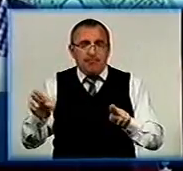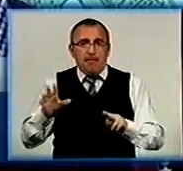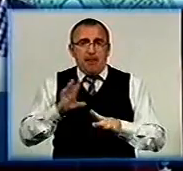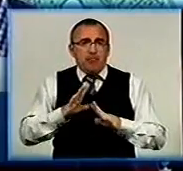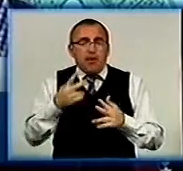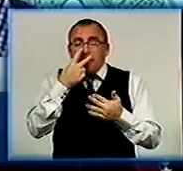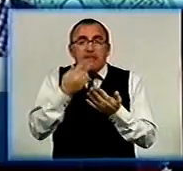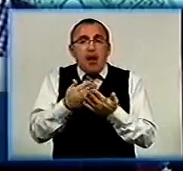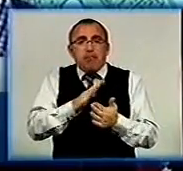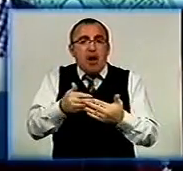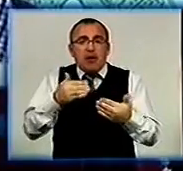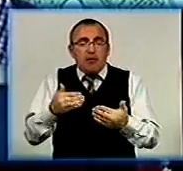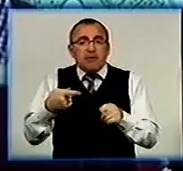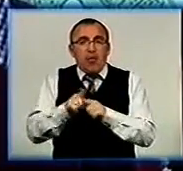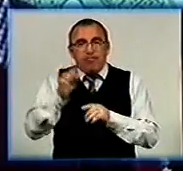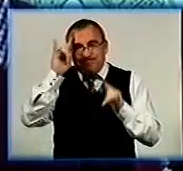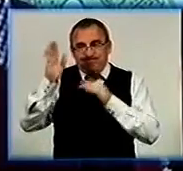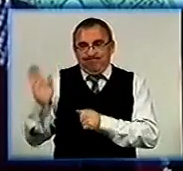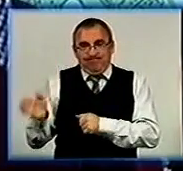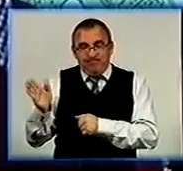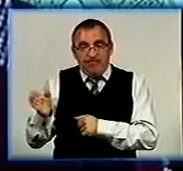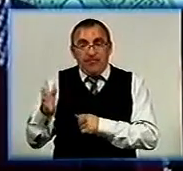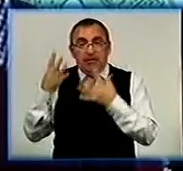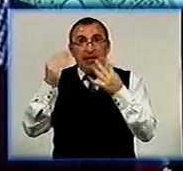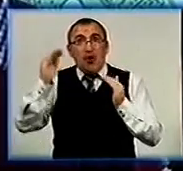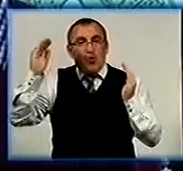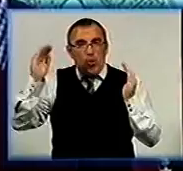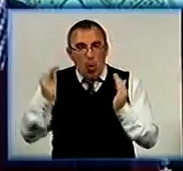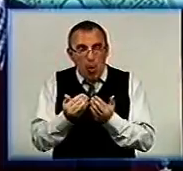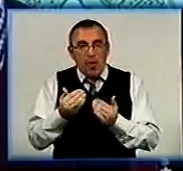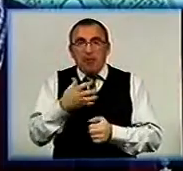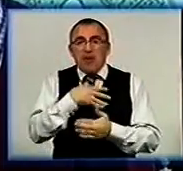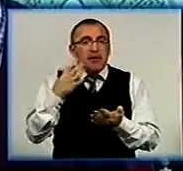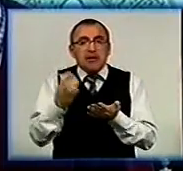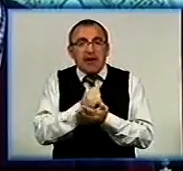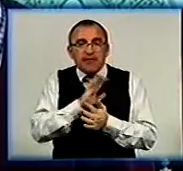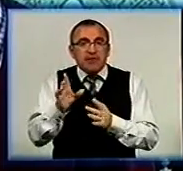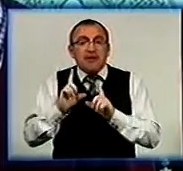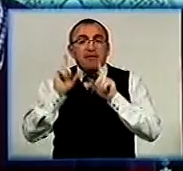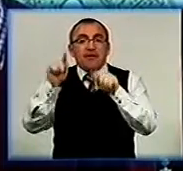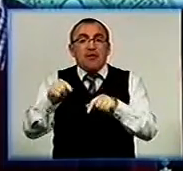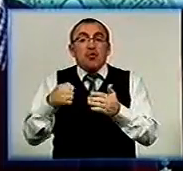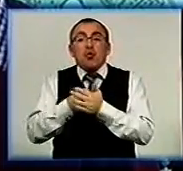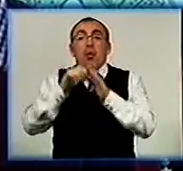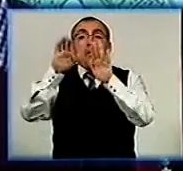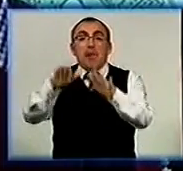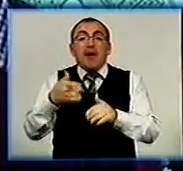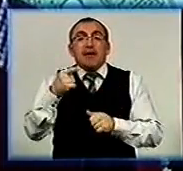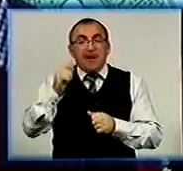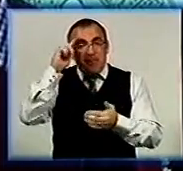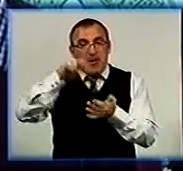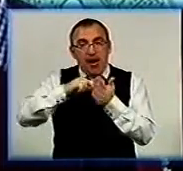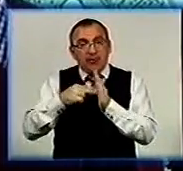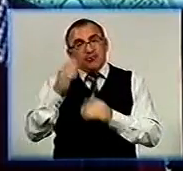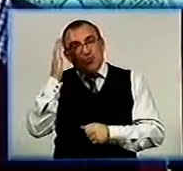непередбачуваний такий автостоп. Тому що день короткий і ми не встигали просто доїхати фізично до того місця, де планували